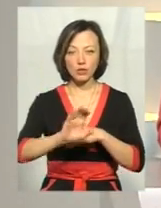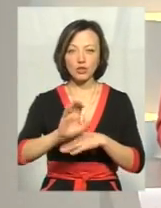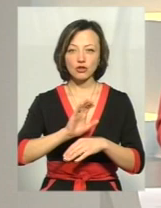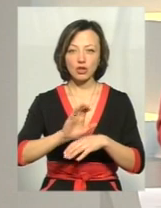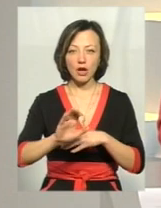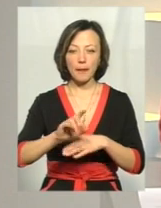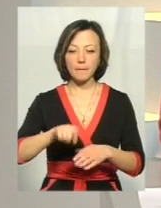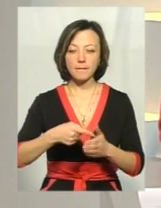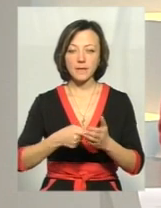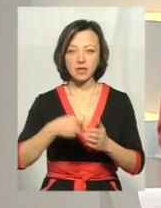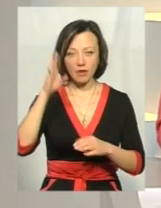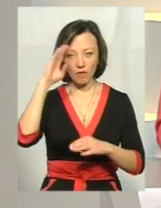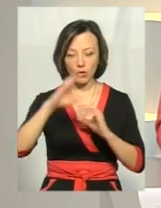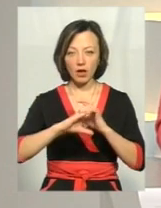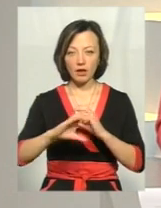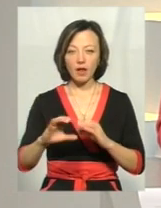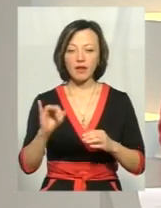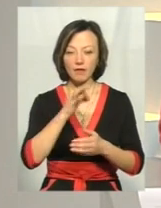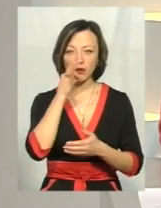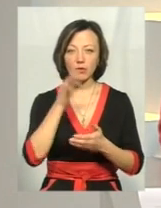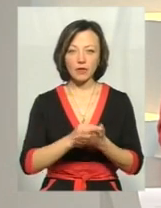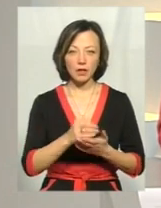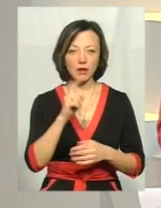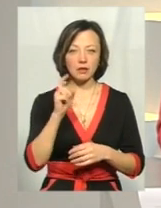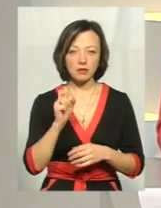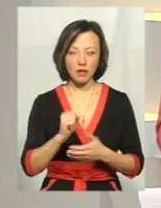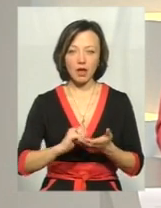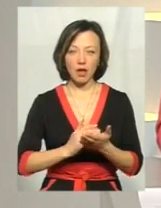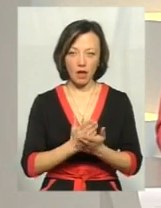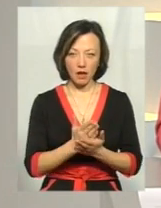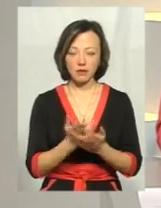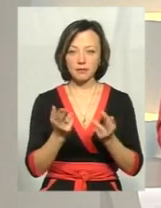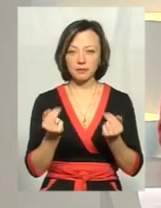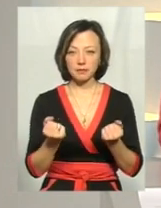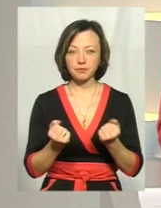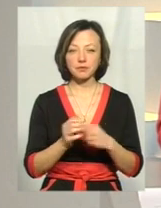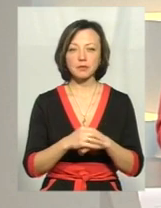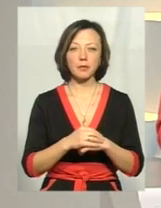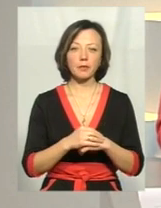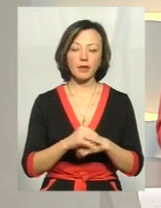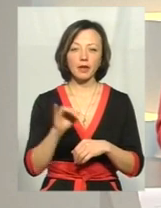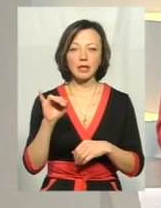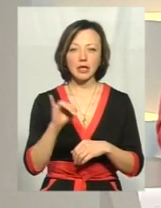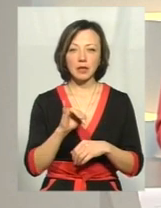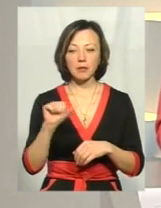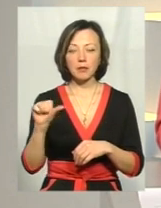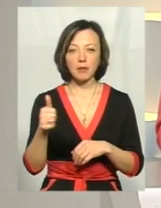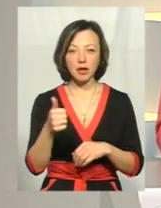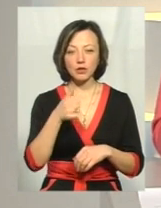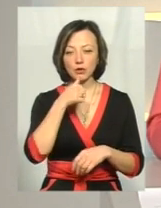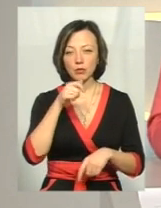міськводоканал, він і відповідає за якість води. І перші